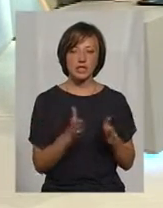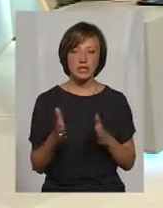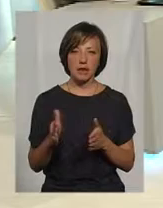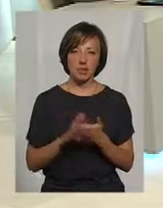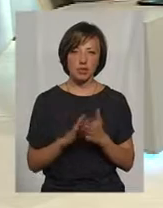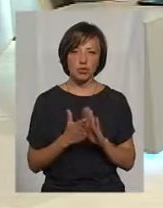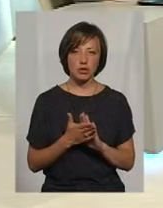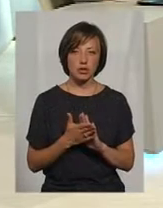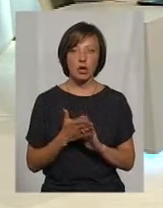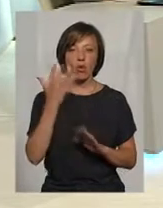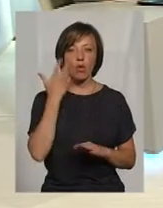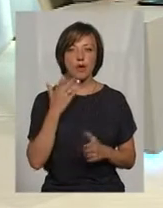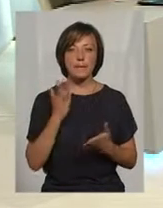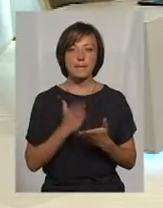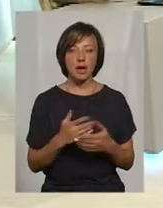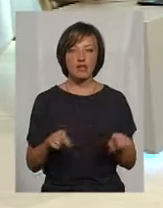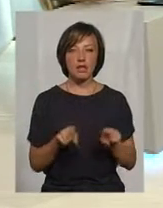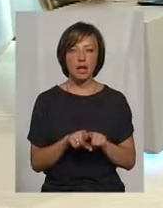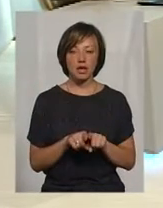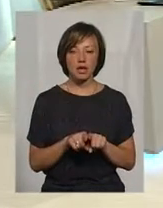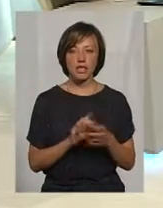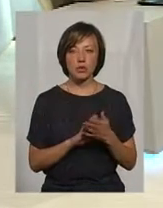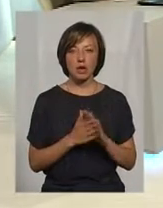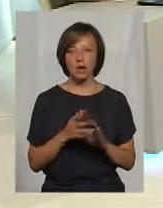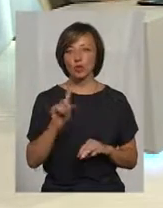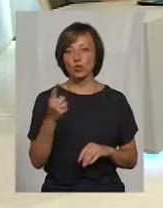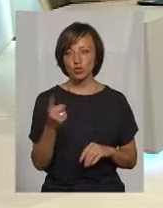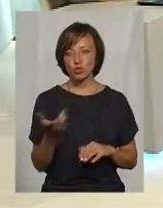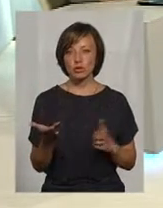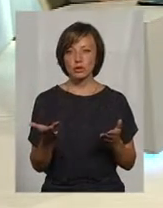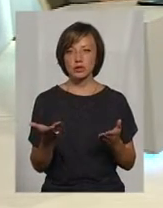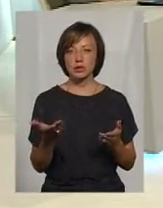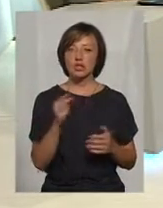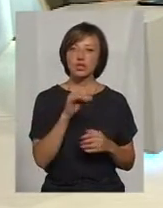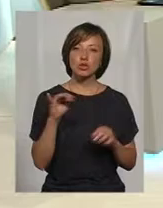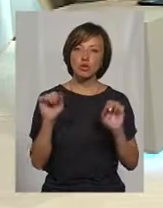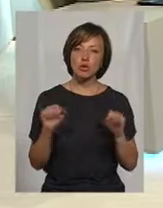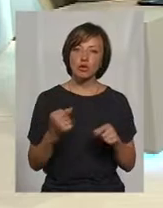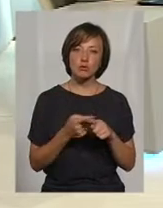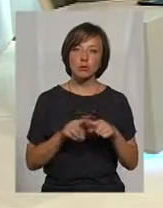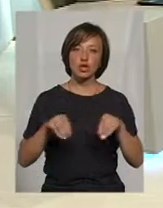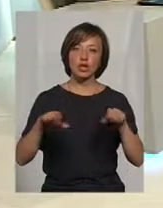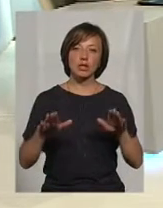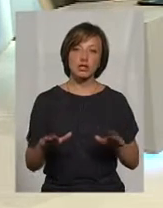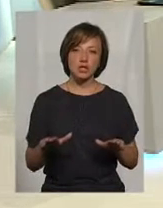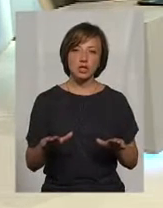координат, коли маємо отакі ситуації? Чи може бути рішення,